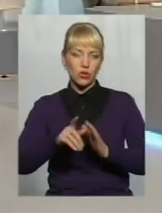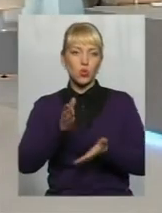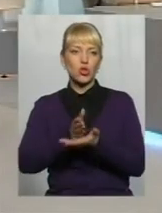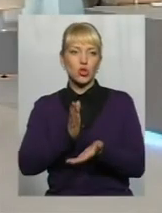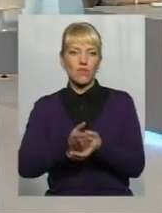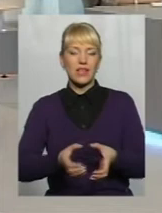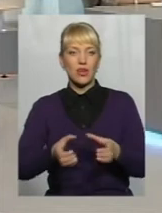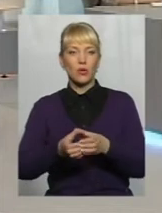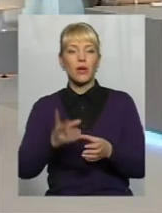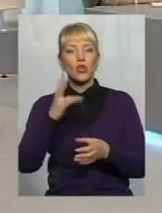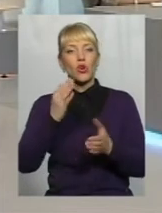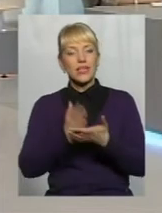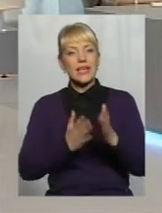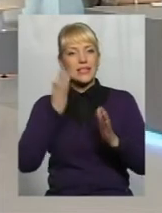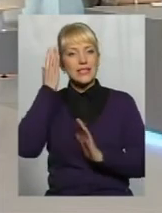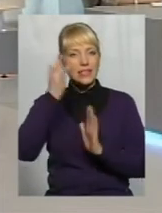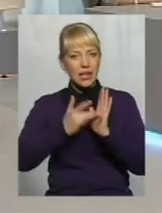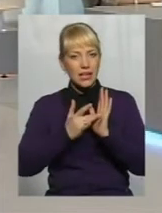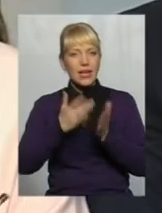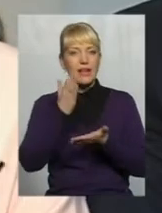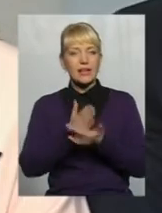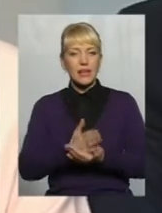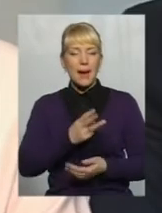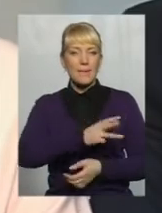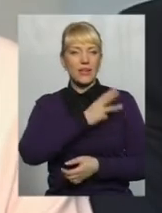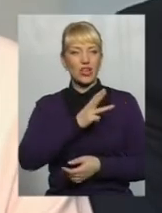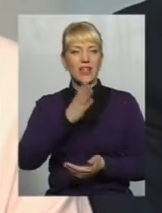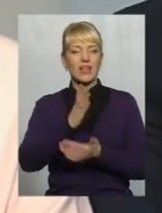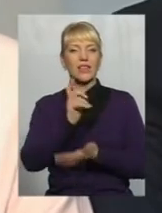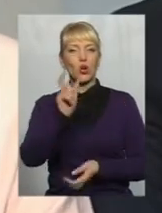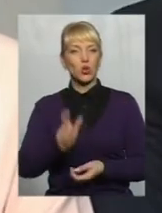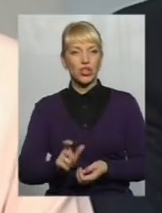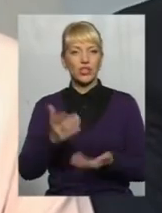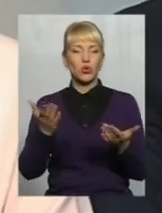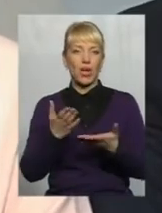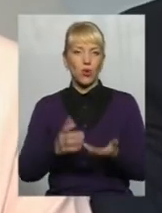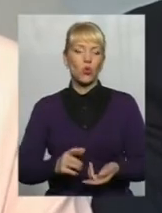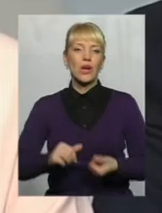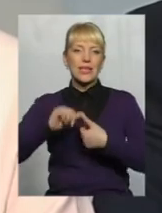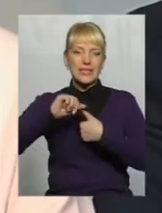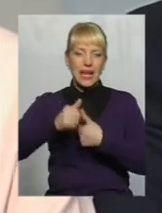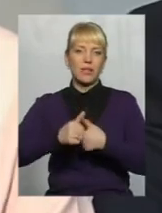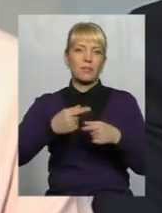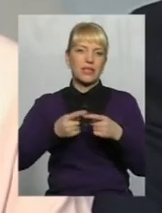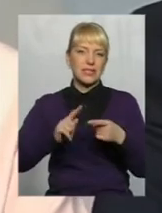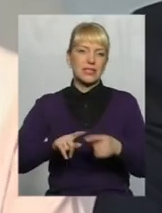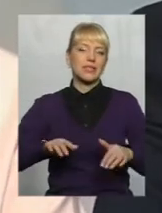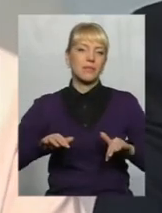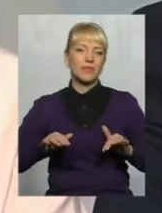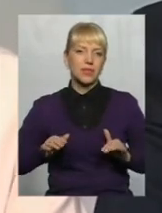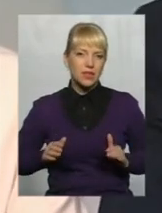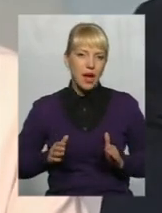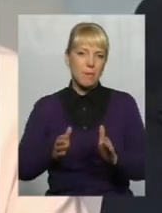Але є ціль, є бажання, є людина, яку закріпили за цим напрямком, і